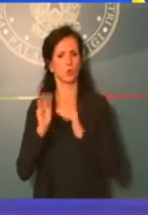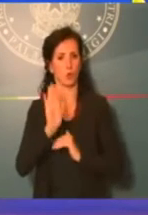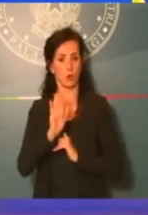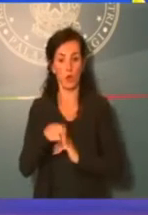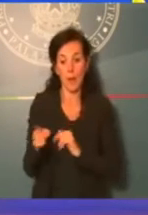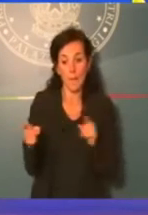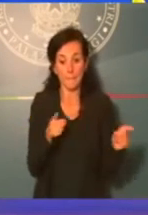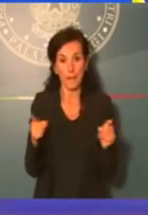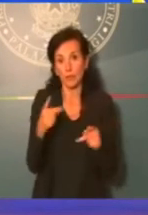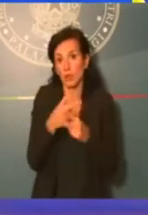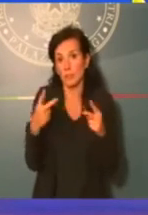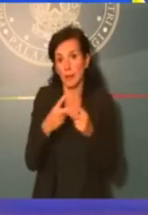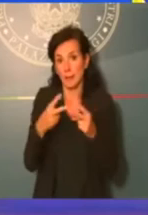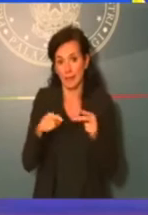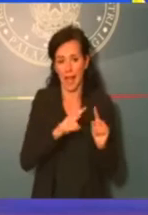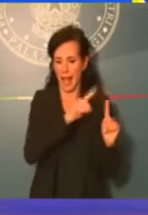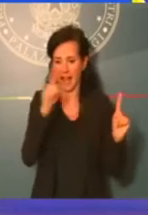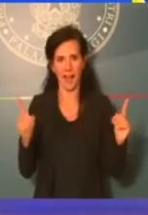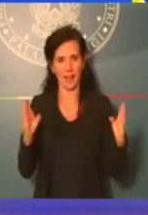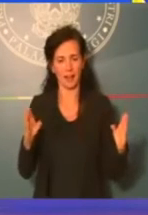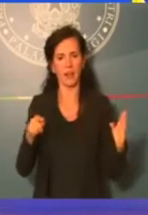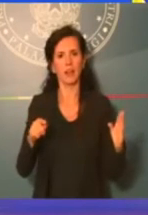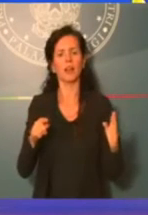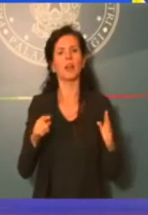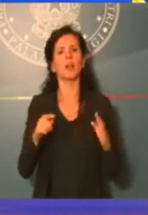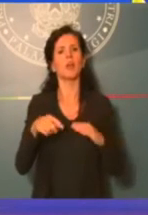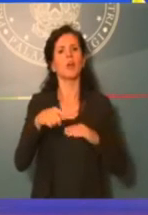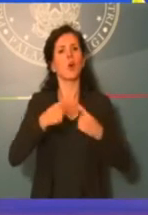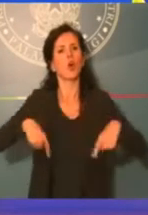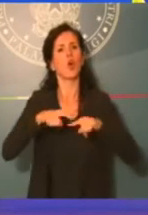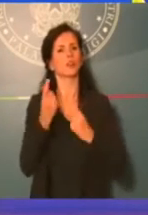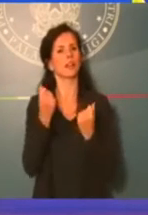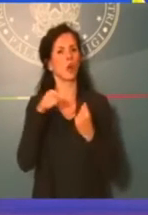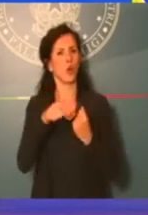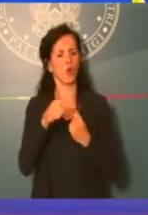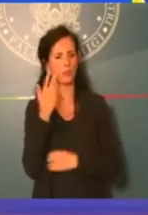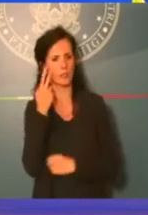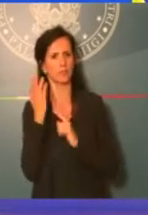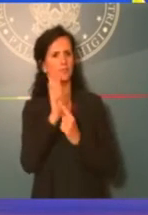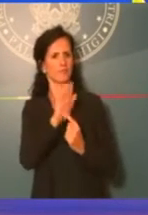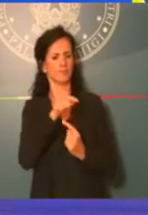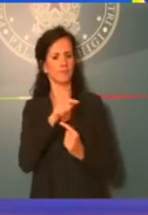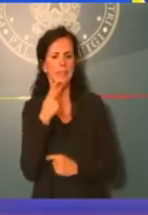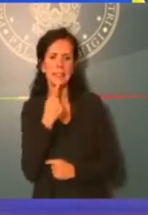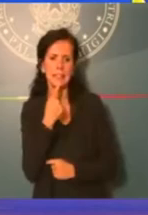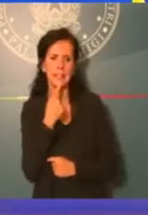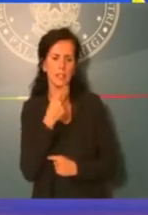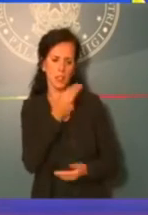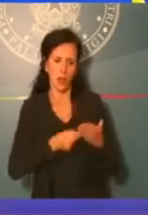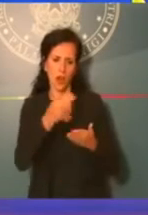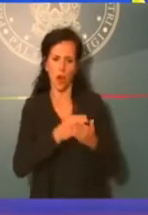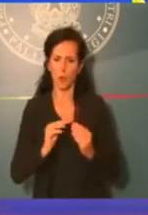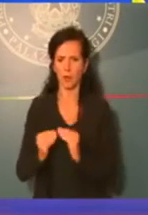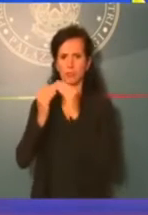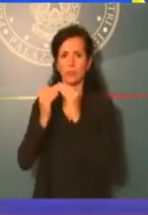sperimentale la responsabilità davanti alla Corte dei Conti per danno erariale, per chi autorizza un'opera o un procedimento, sarà limitata al solo